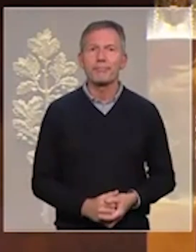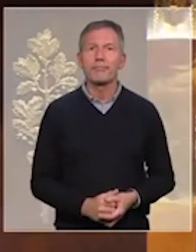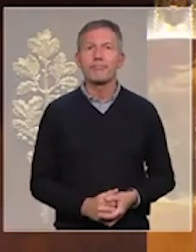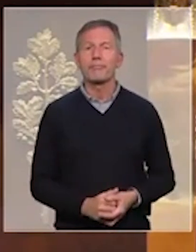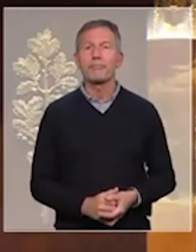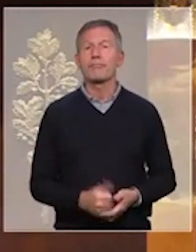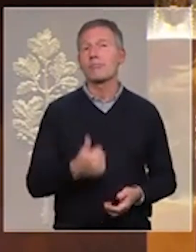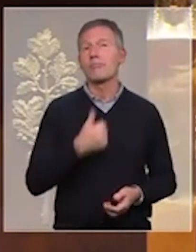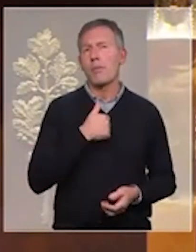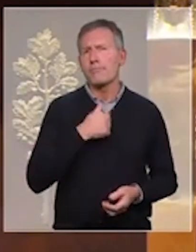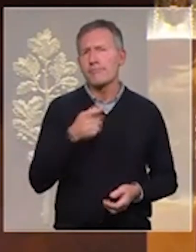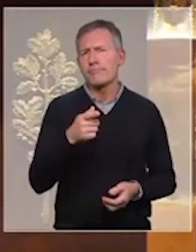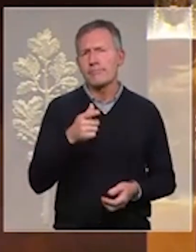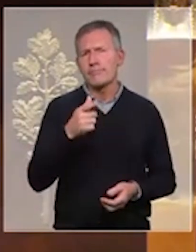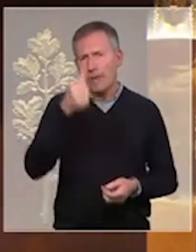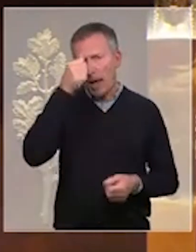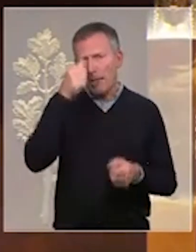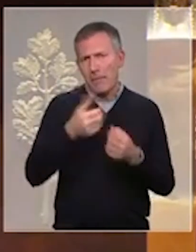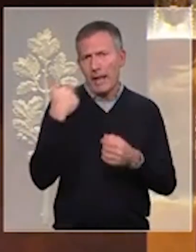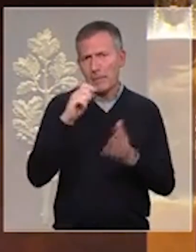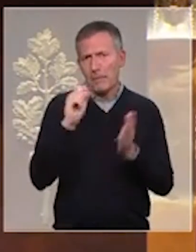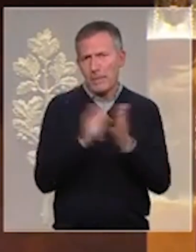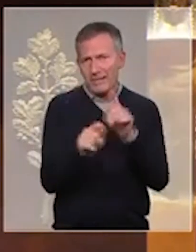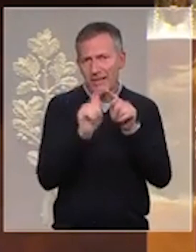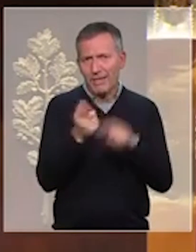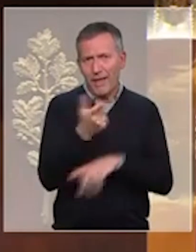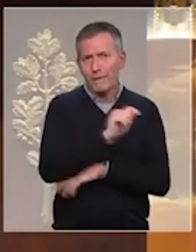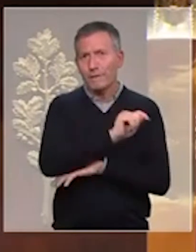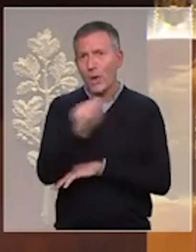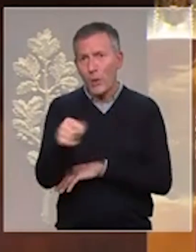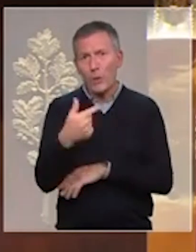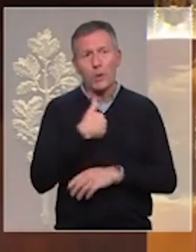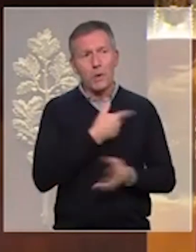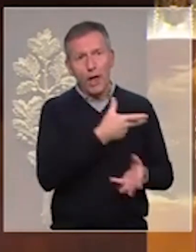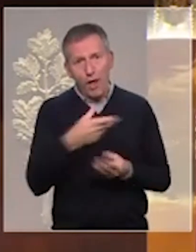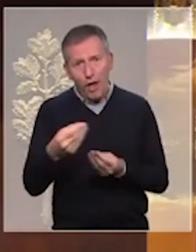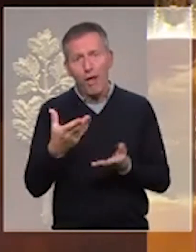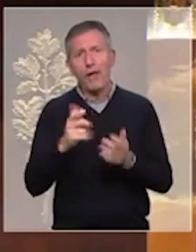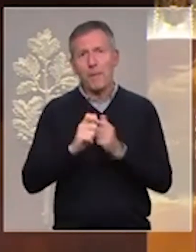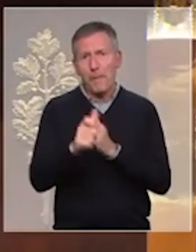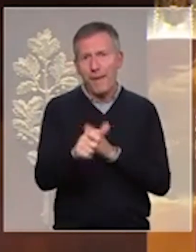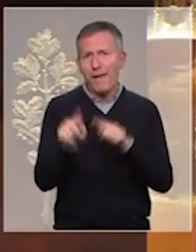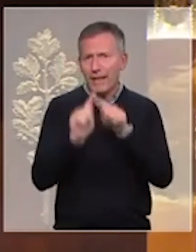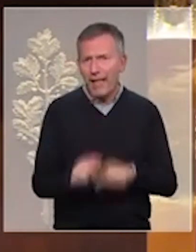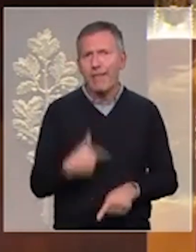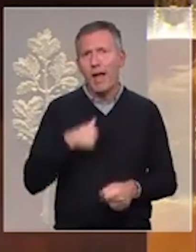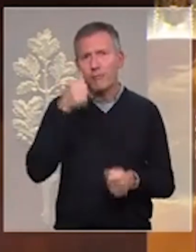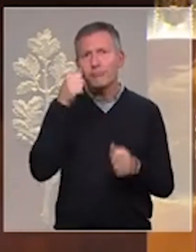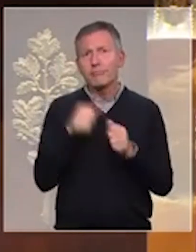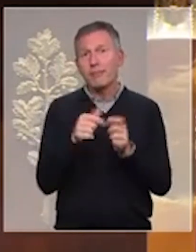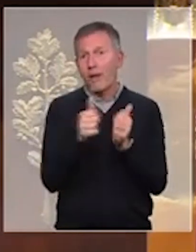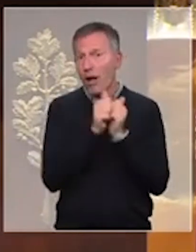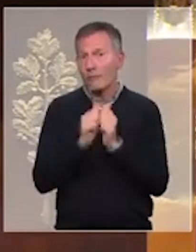Chère Yaël, je me souviens jusqu'au moindre détail de votre visite à Kiev. Ensuite, nous sommes rendus ensemble